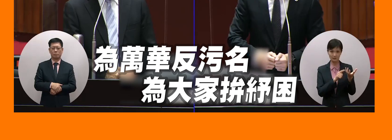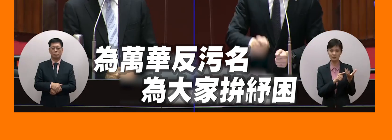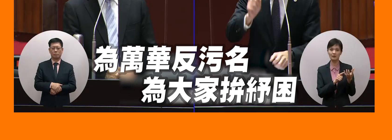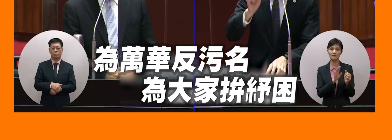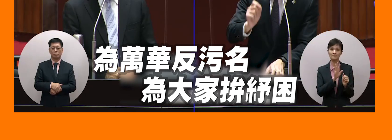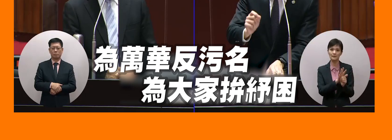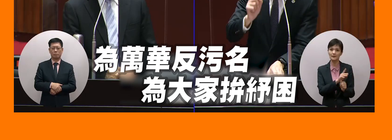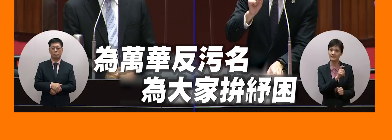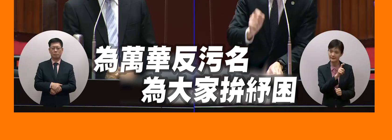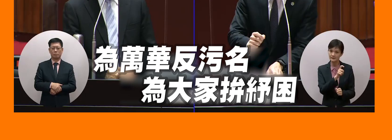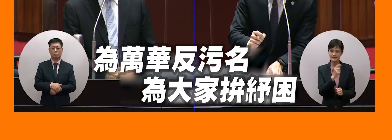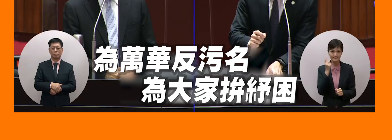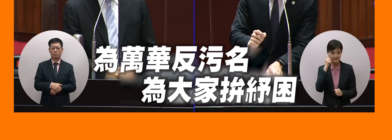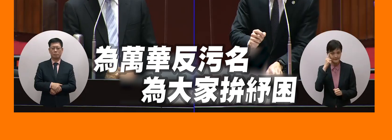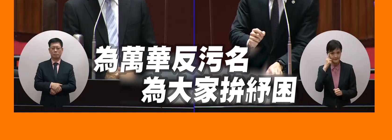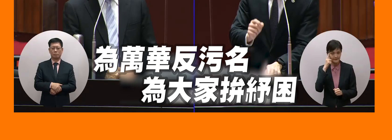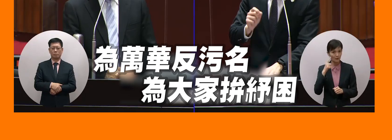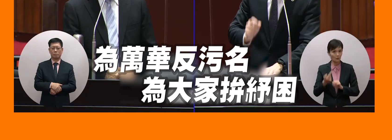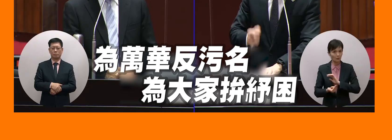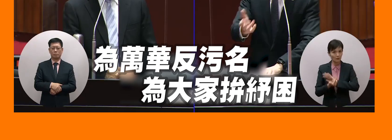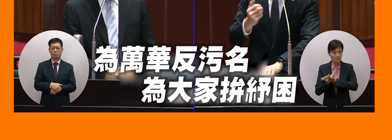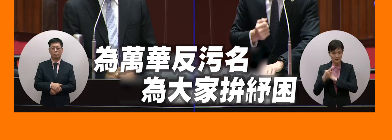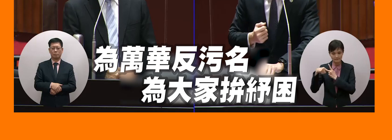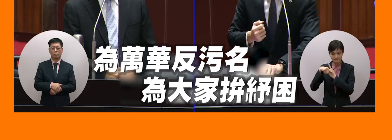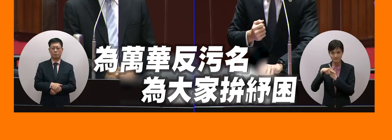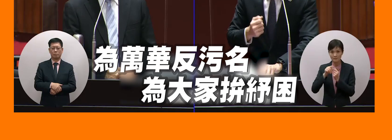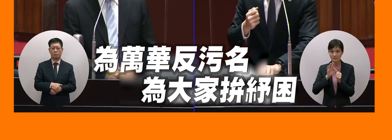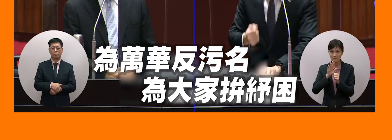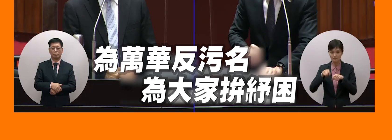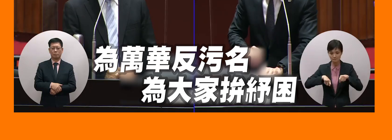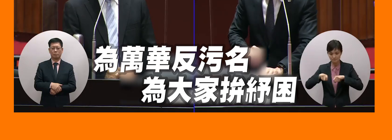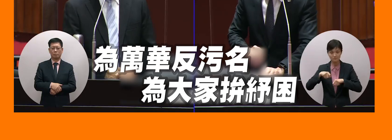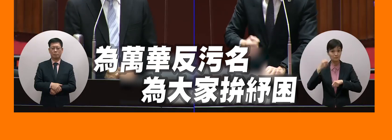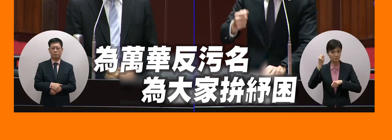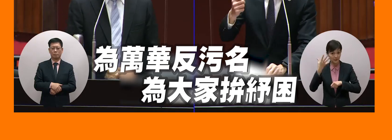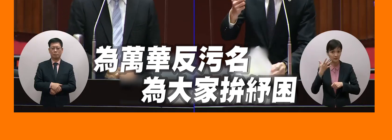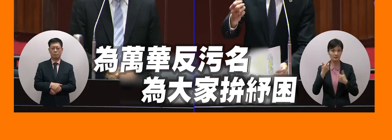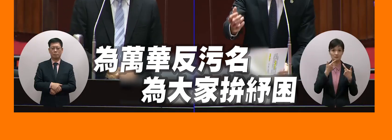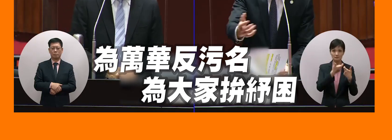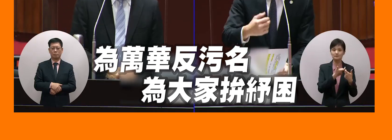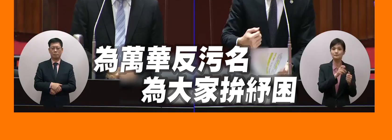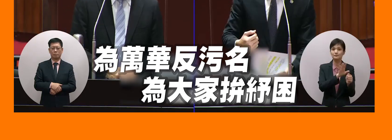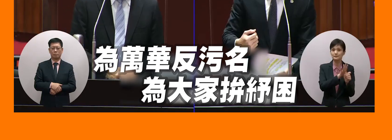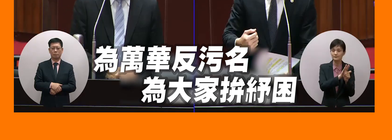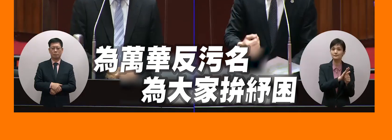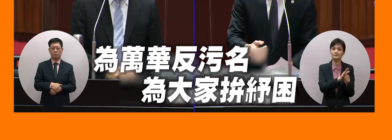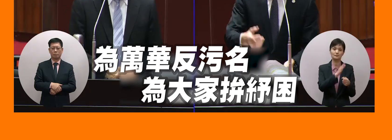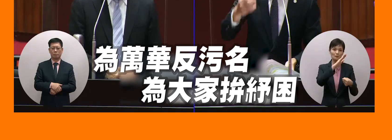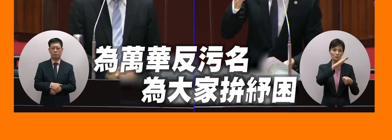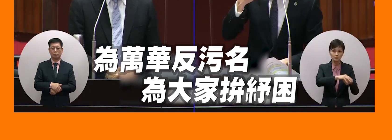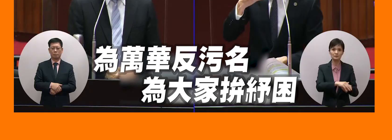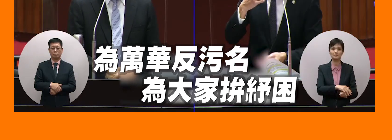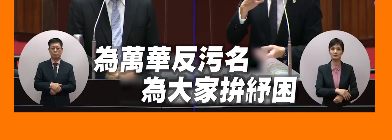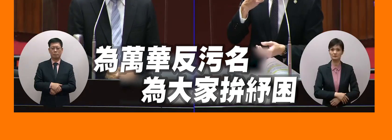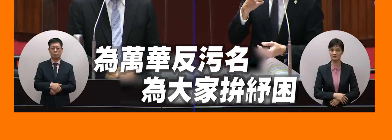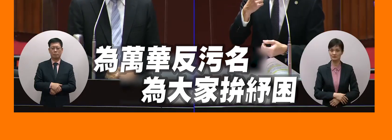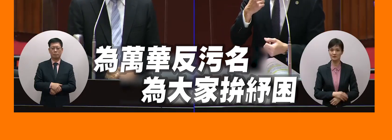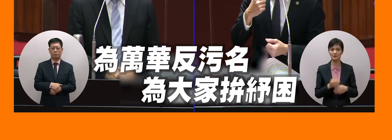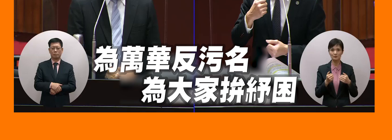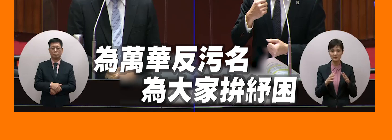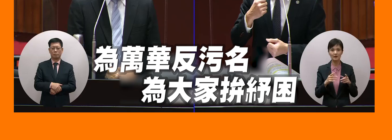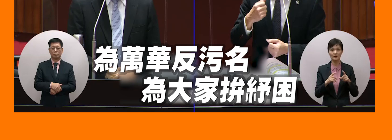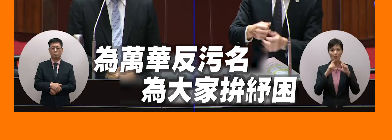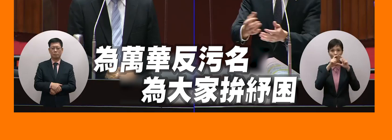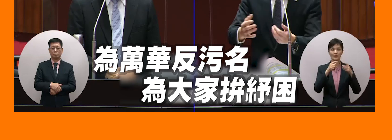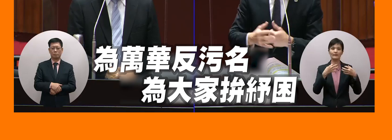幫助我們就趕緊想新的方法把他接起來新的方法來把他補起來不要只跟他說抱歉